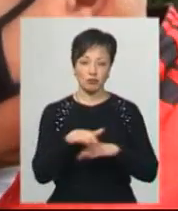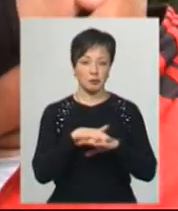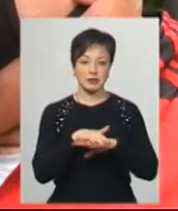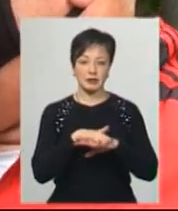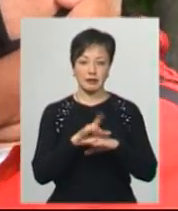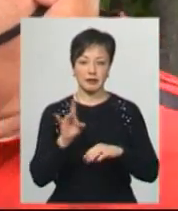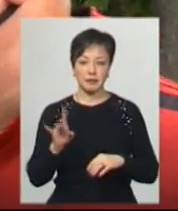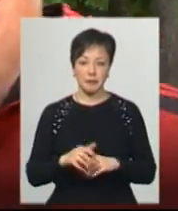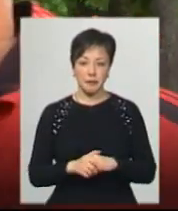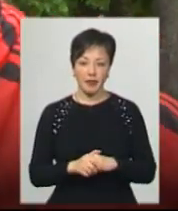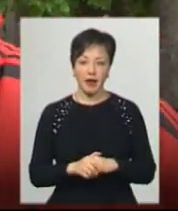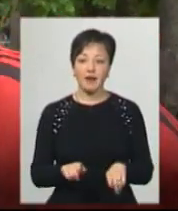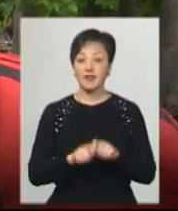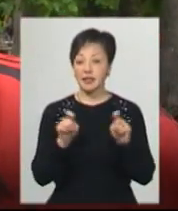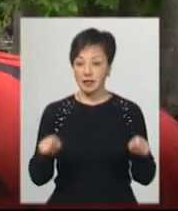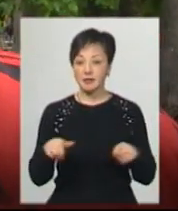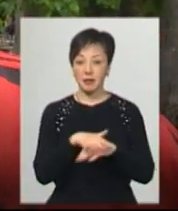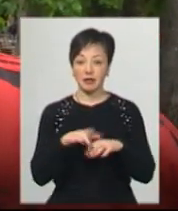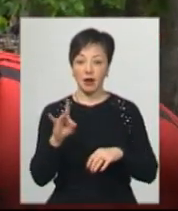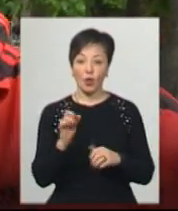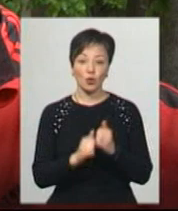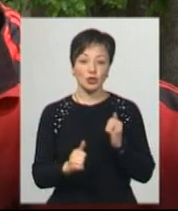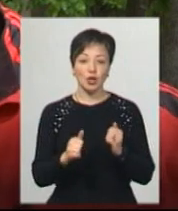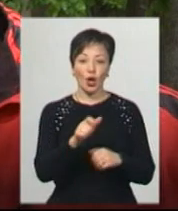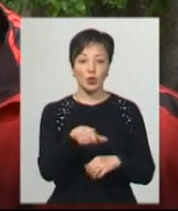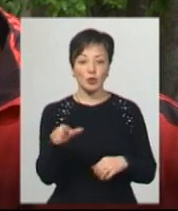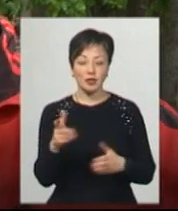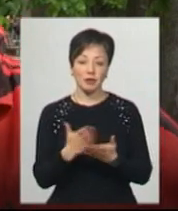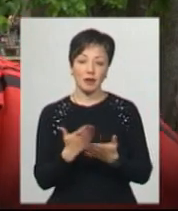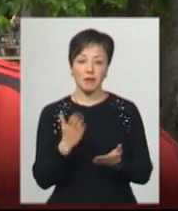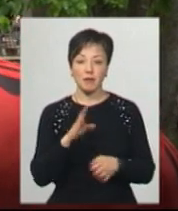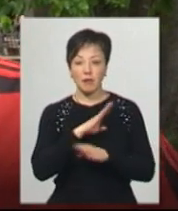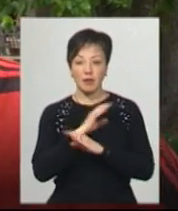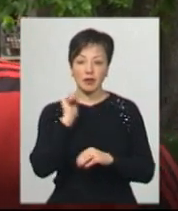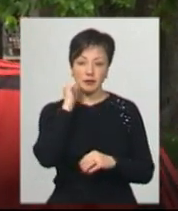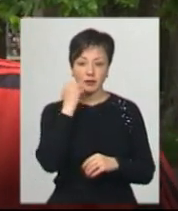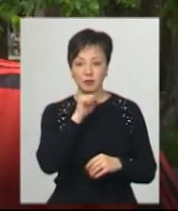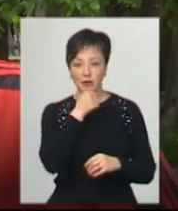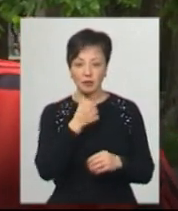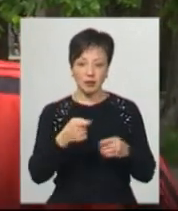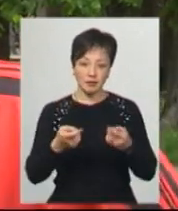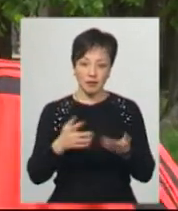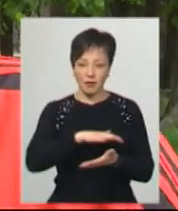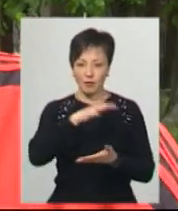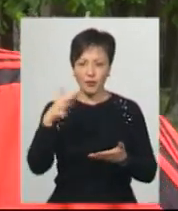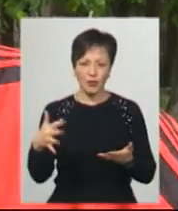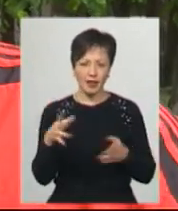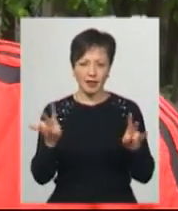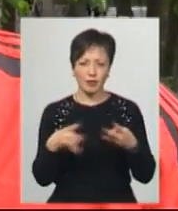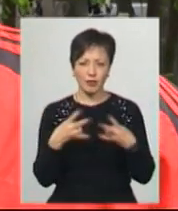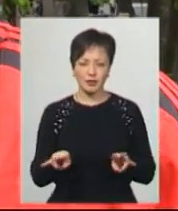Відкрив цей базар. Кожна людина має, який, знаєте, помер, дедушка, бабушка померла, куча всього того, як називають, мотлаха.